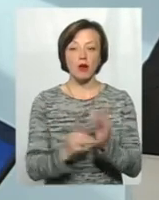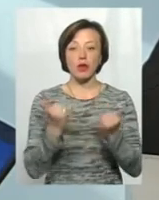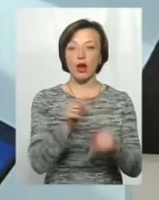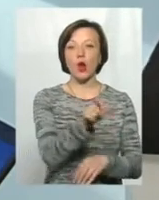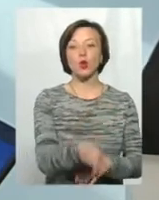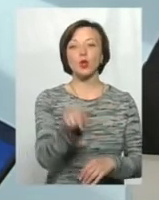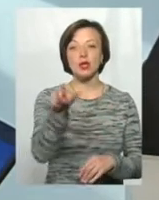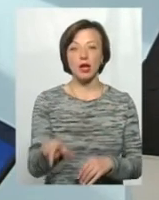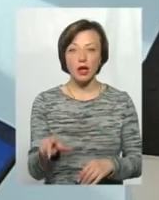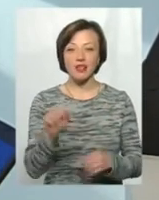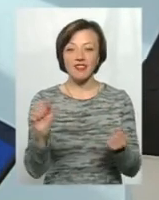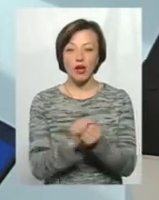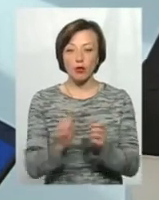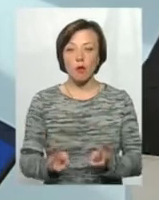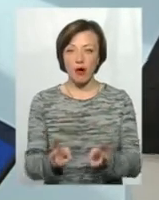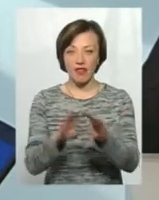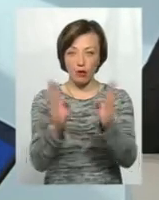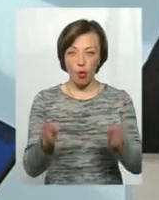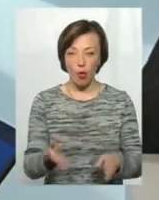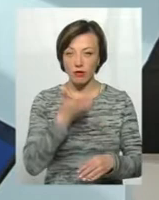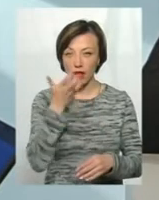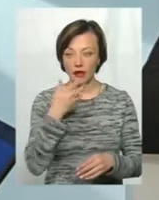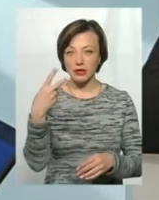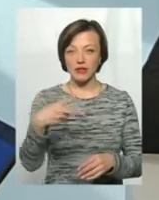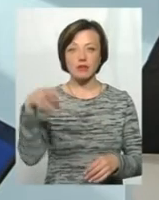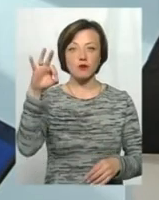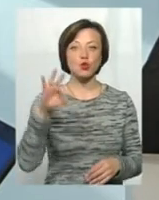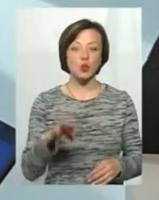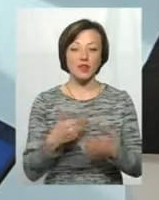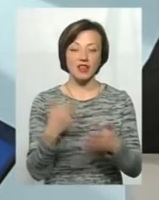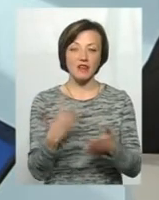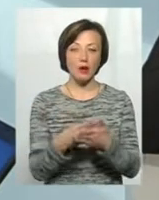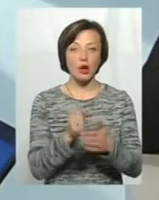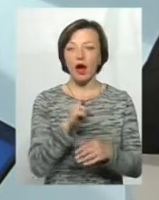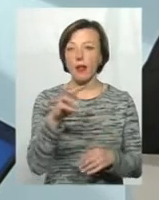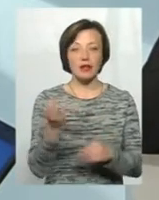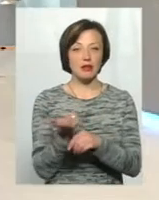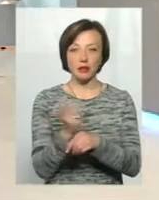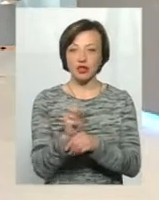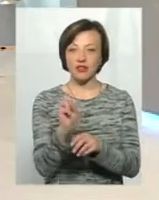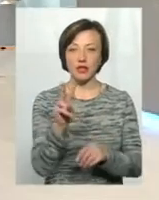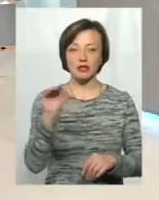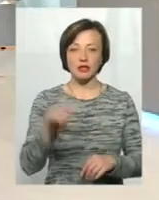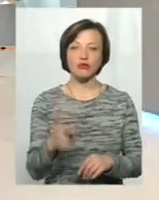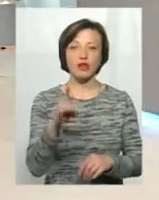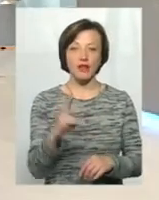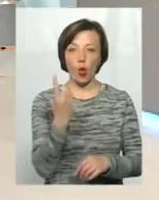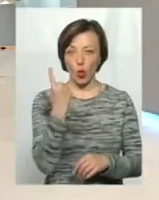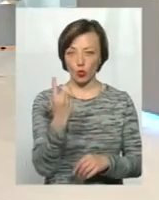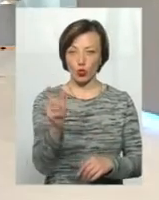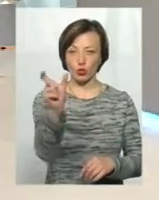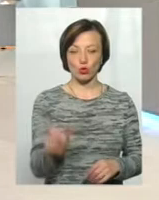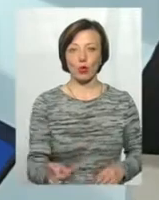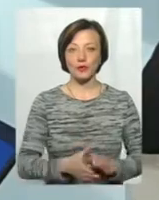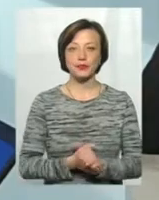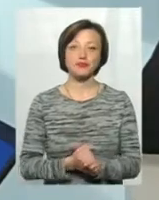по твердопаливних котлах в межах 20% від вартості, але не більше 12 тисяч гривень на одну особу.